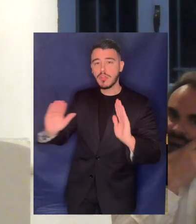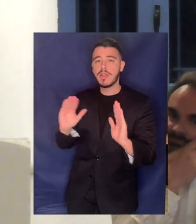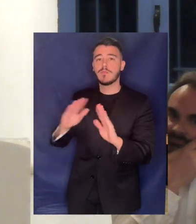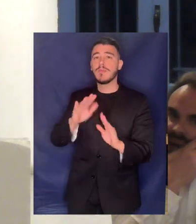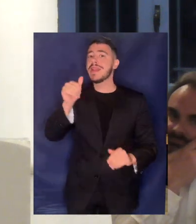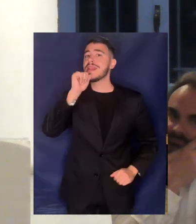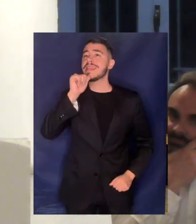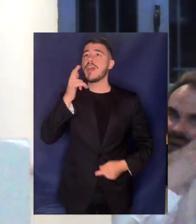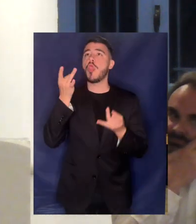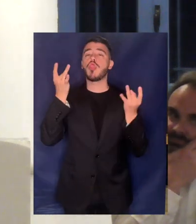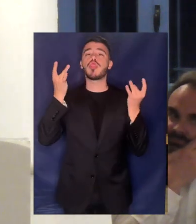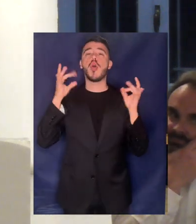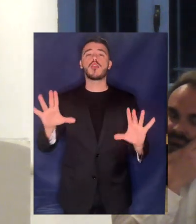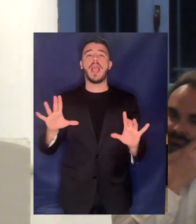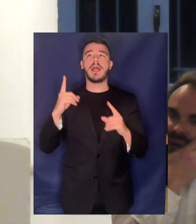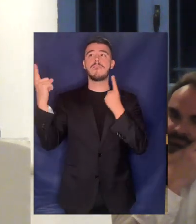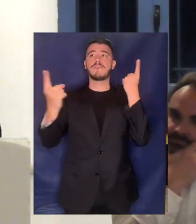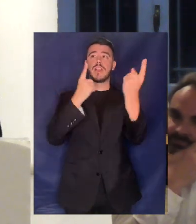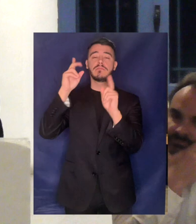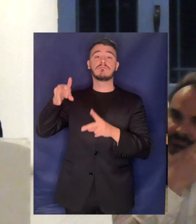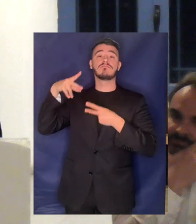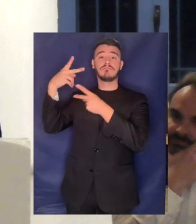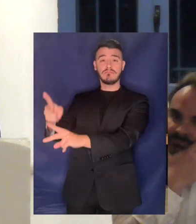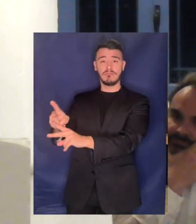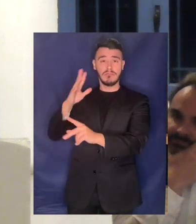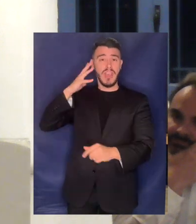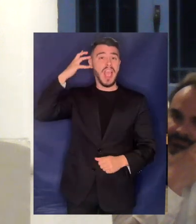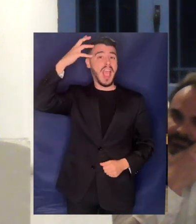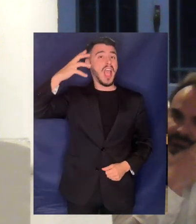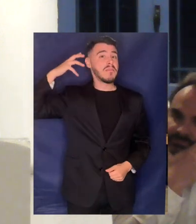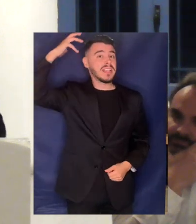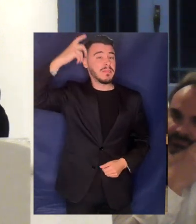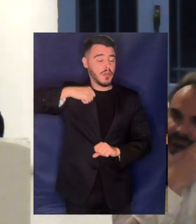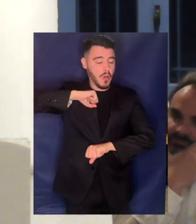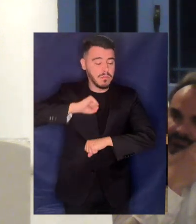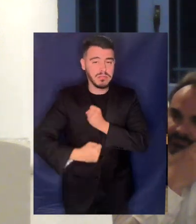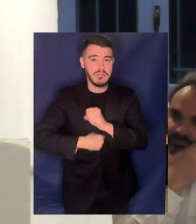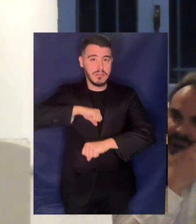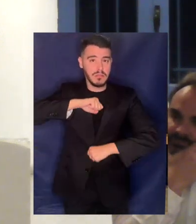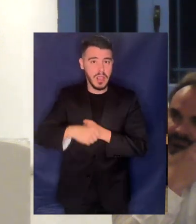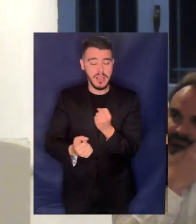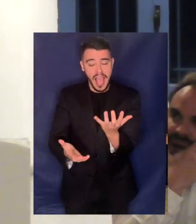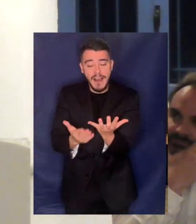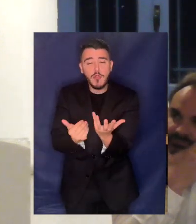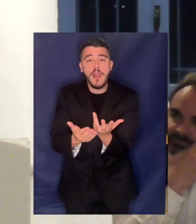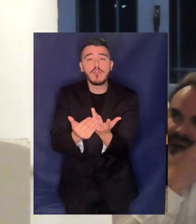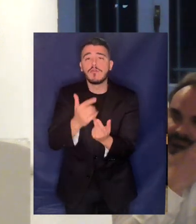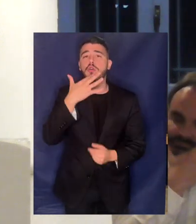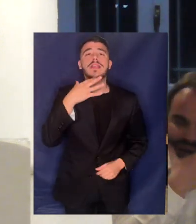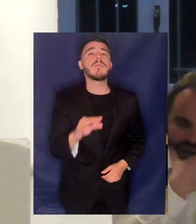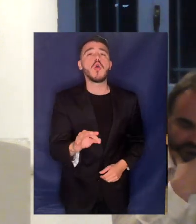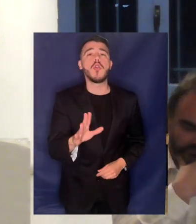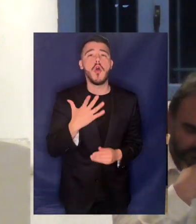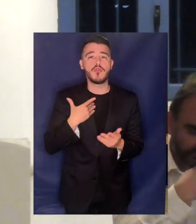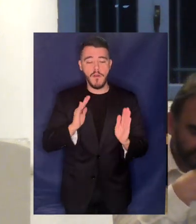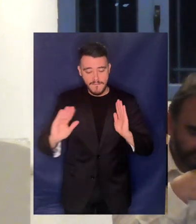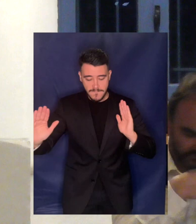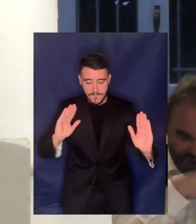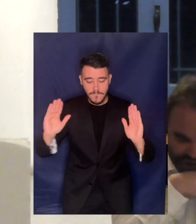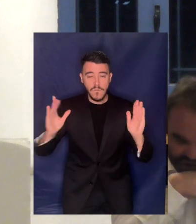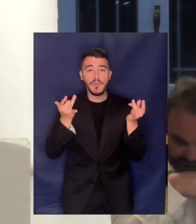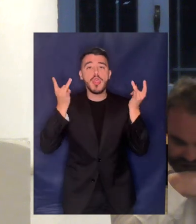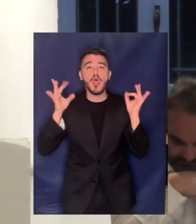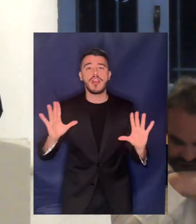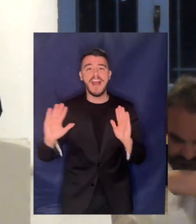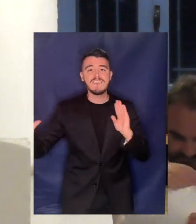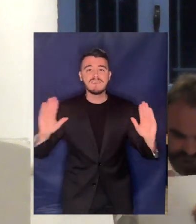επιστημονικός κόπος και αγώνας τεκμηρίωση όχι απλά η